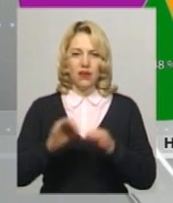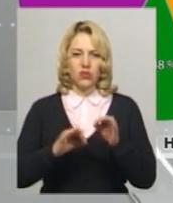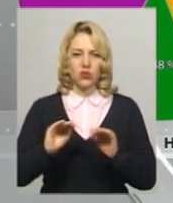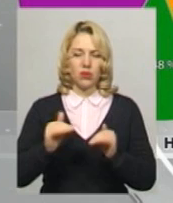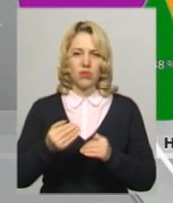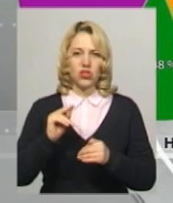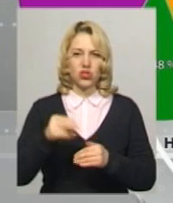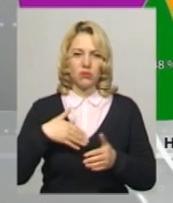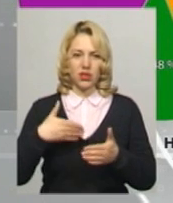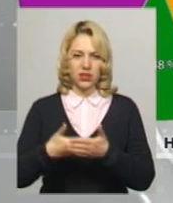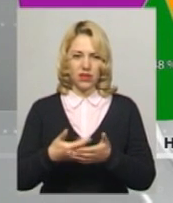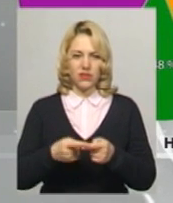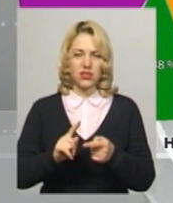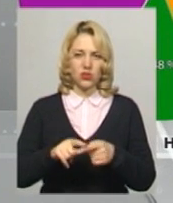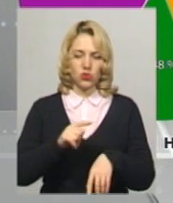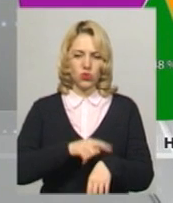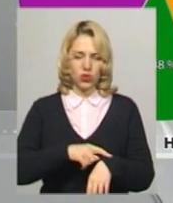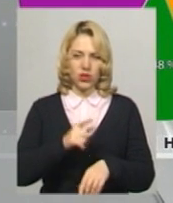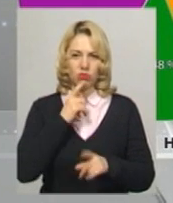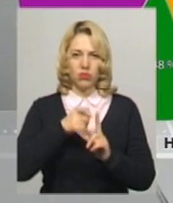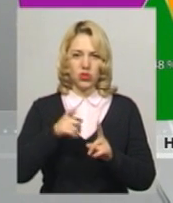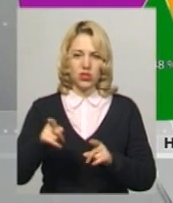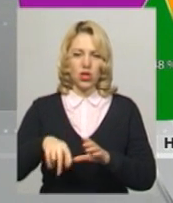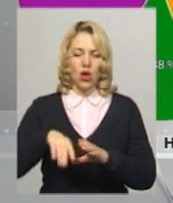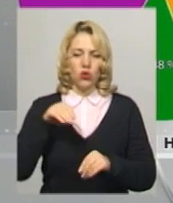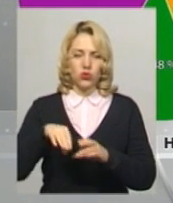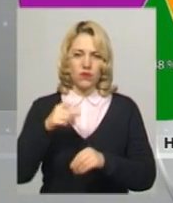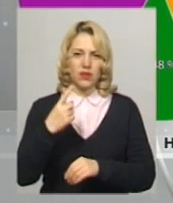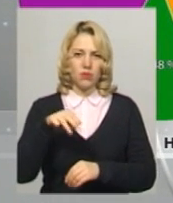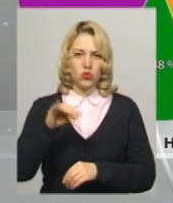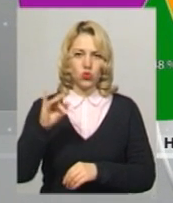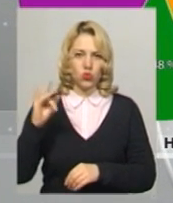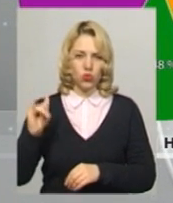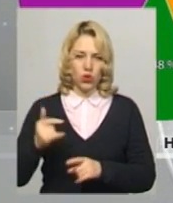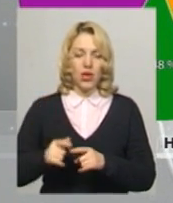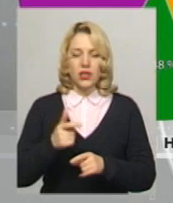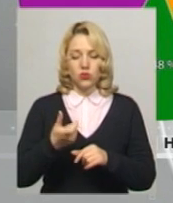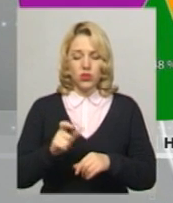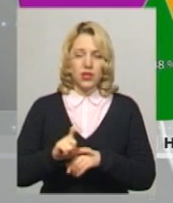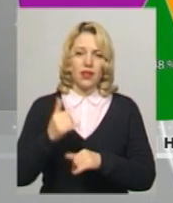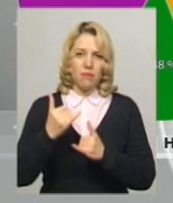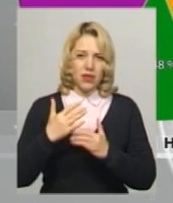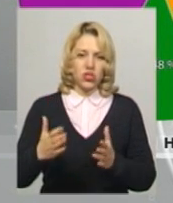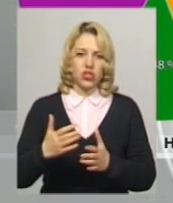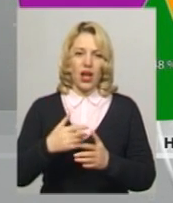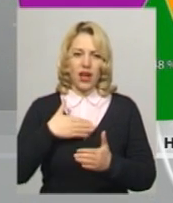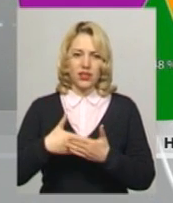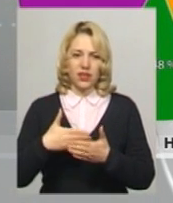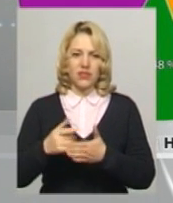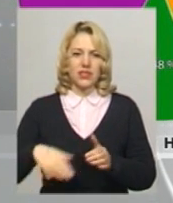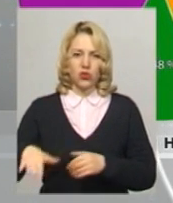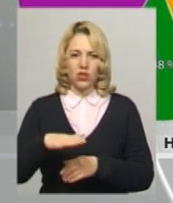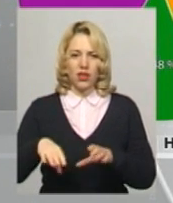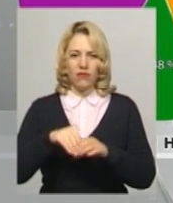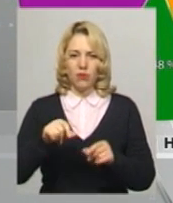менше, ніж активність виборців на цю ж годину під час голосування у першому турі. Сьогодні найбільша активність виборців на територіальному виборчому